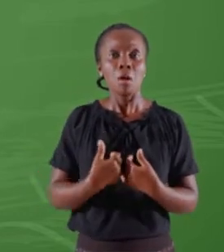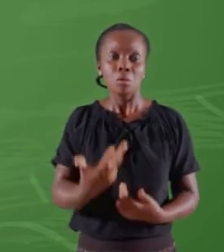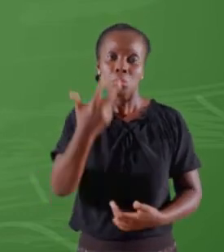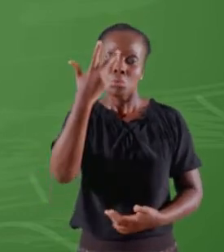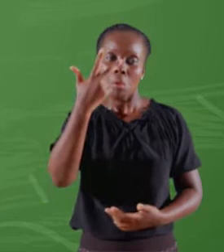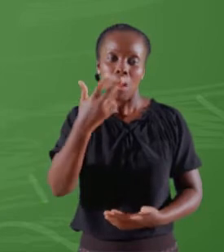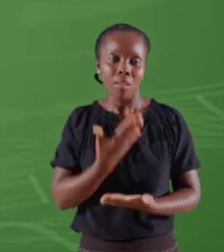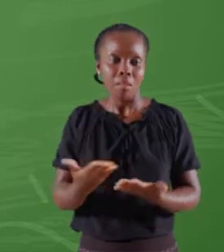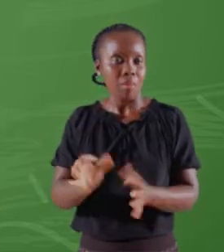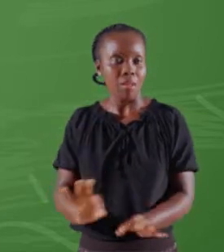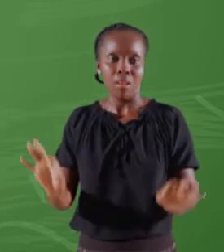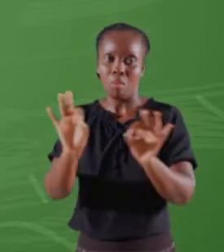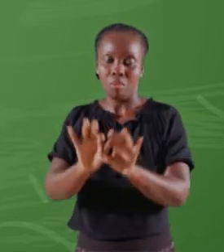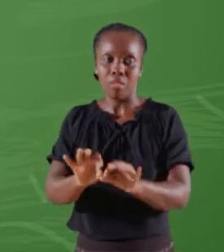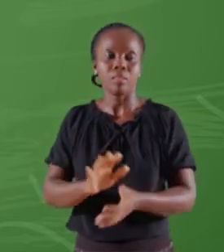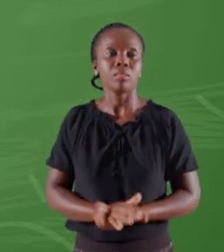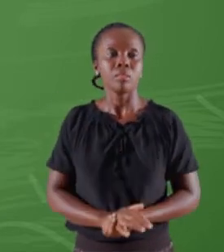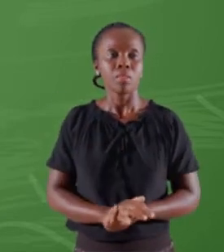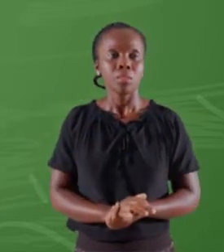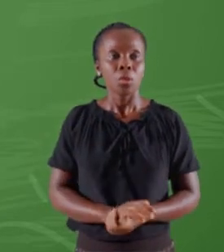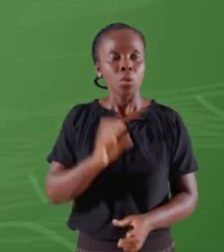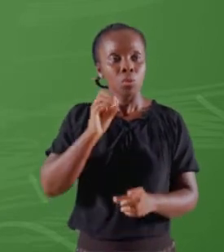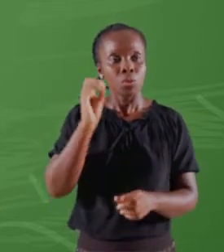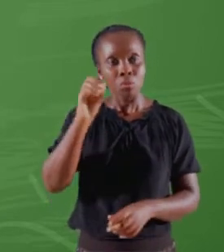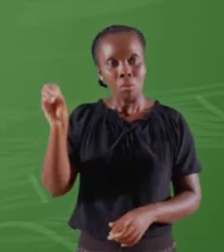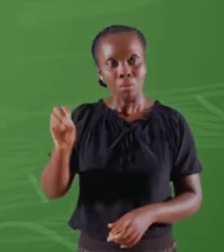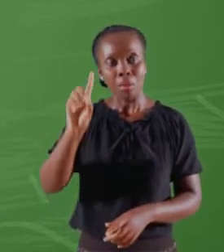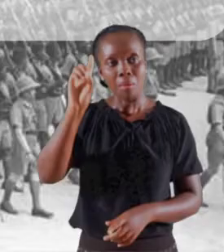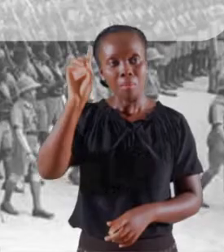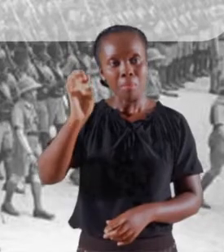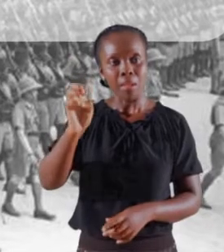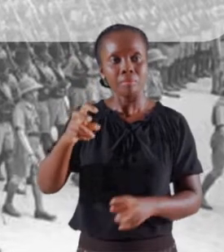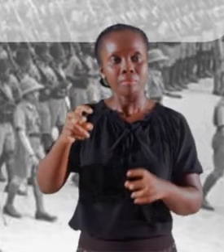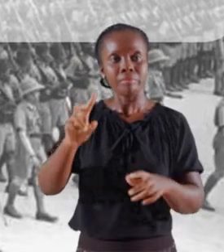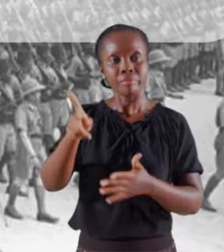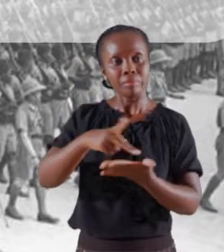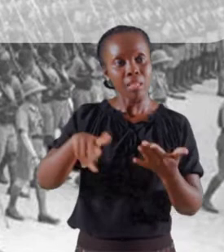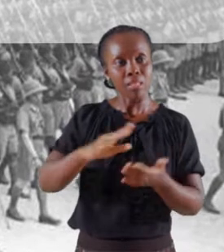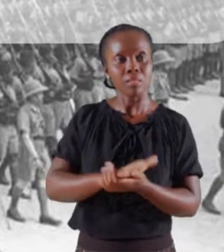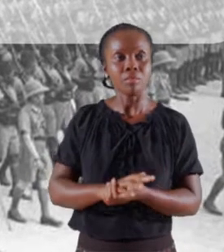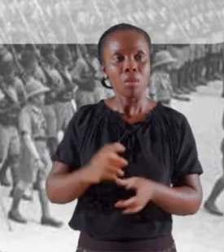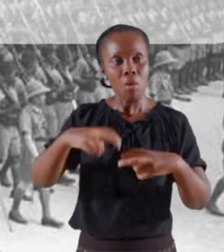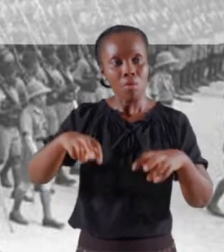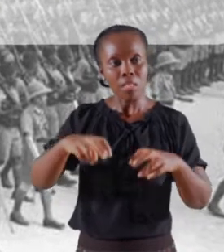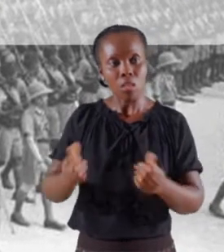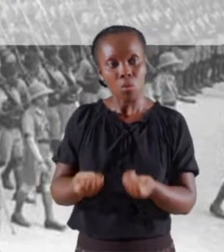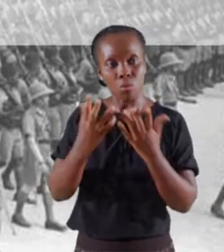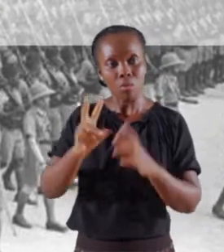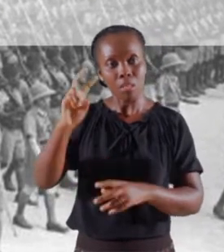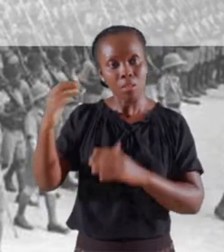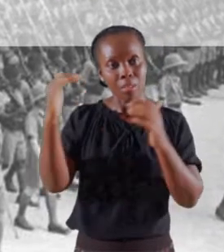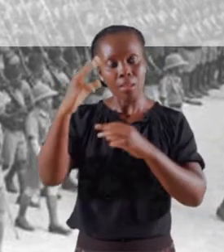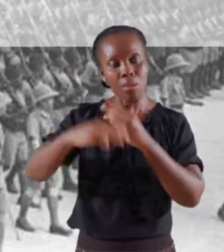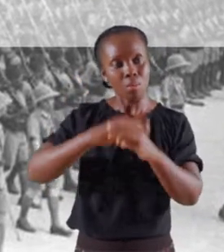trois éléments. Donc dans la première partie, nous allons analyser les causes de la Seconde Guerre mondiale.